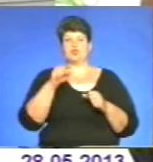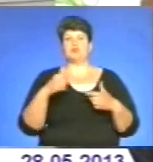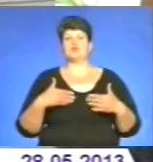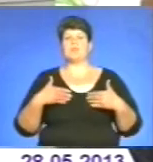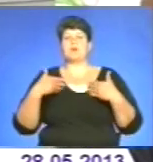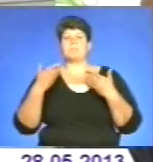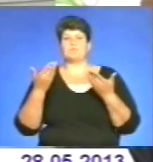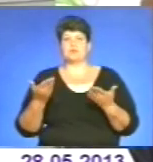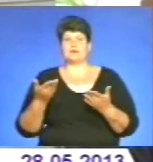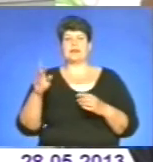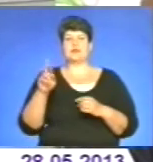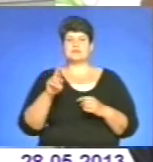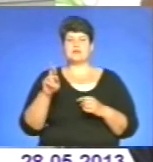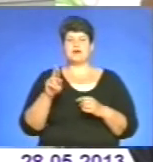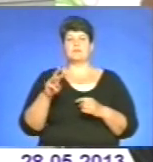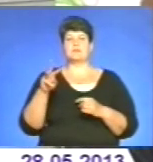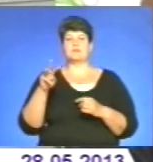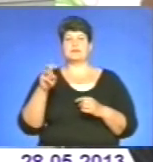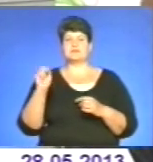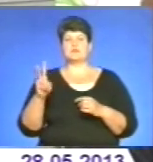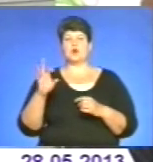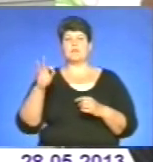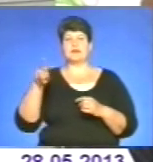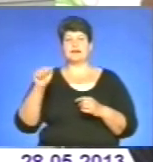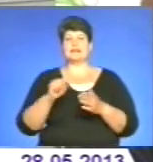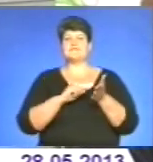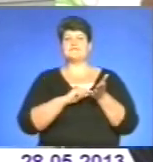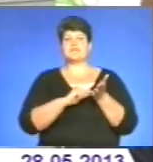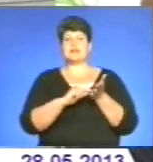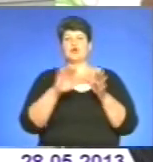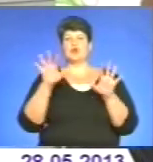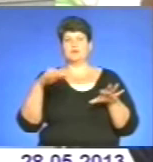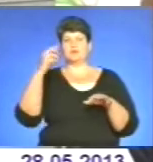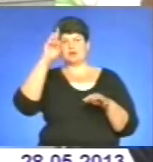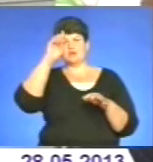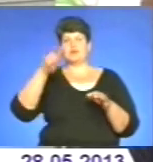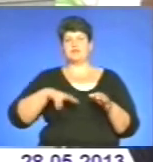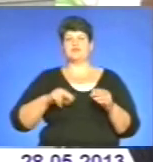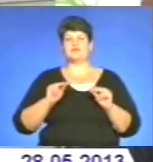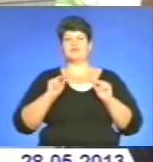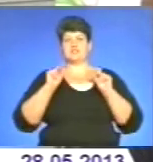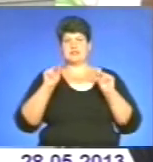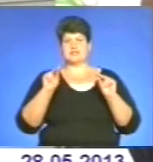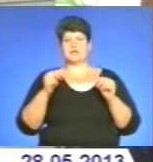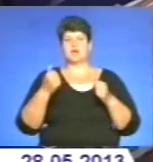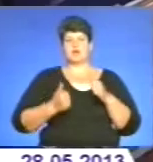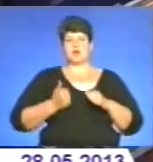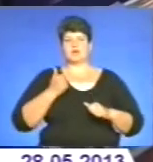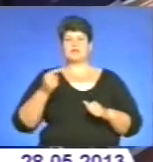Ярослава Максимовича Омеляна на відзнаку голови обласної адміністрації «Честі і гордість Тернопільщини».